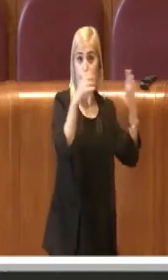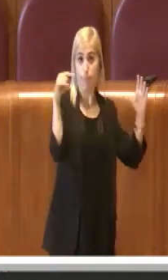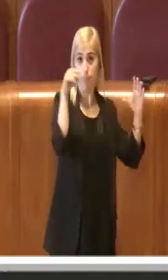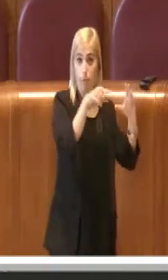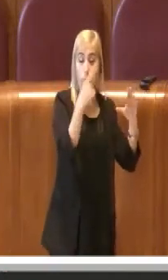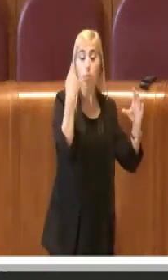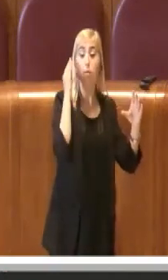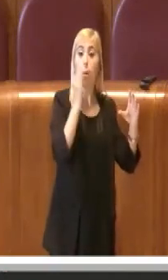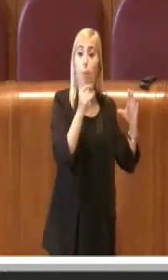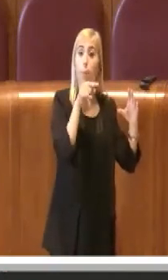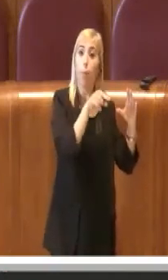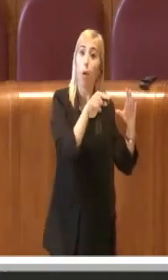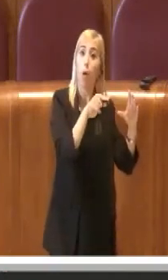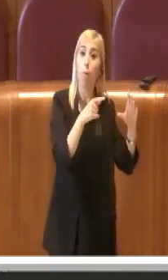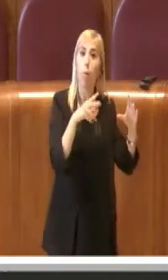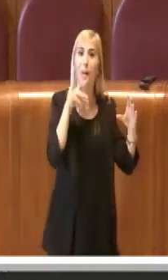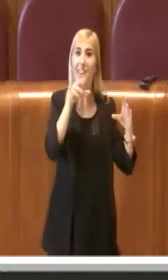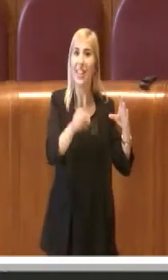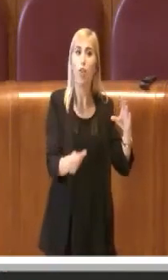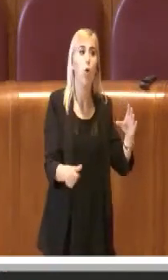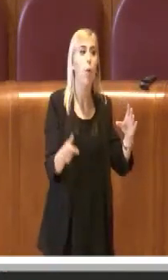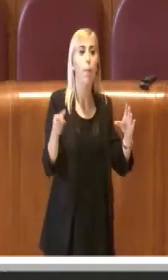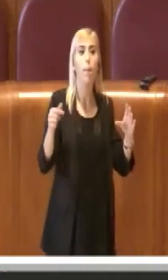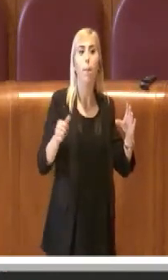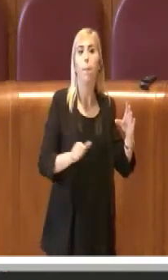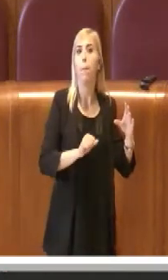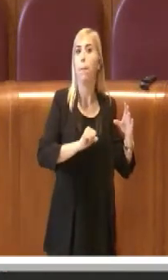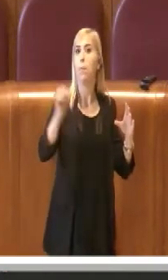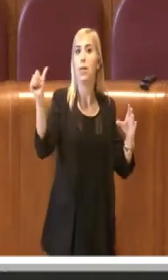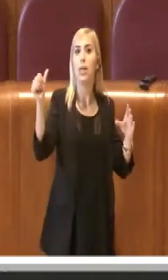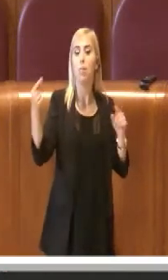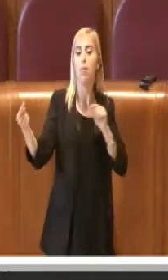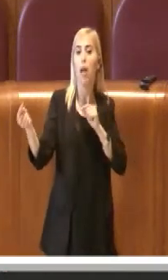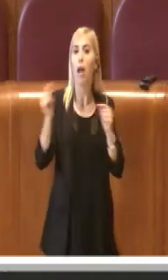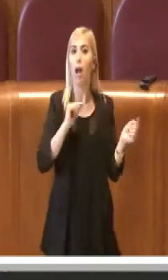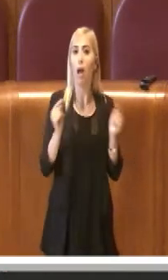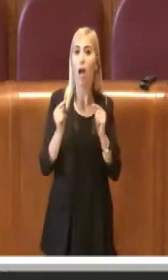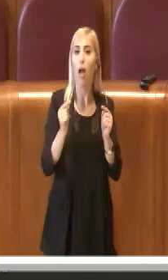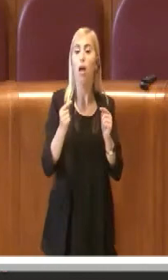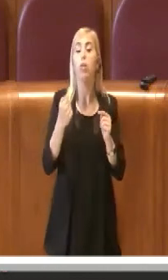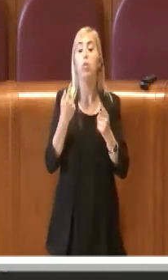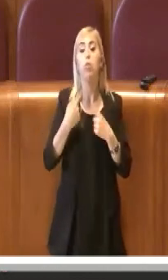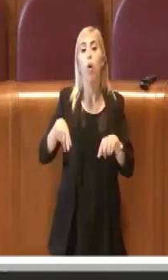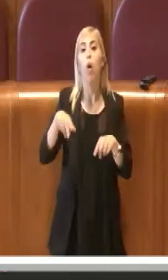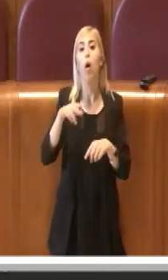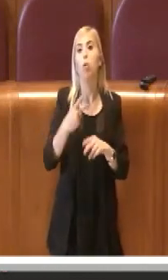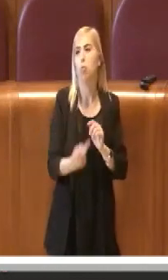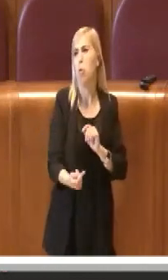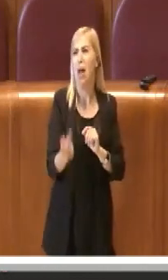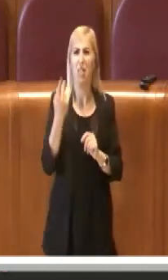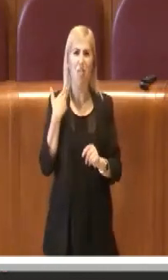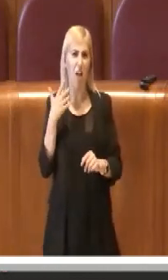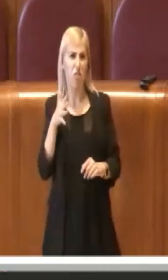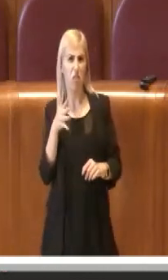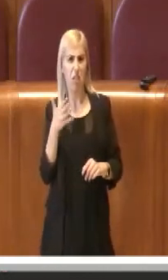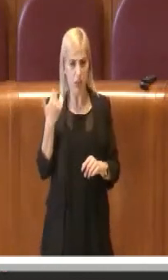detto fin dalle prime commissioni e quindi parliamo già di due anni fa,